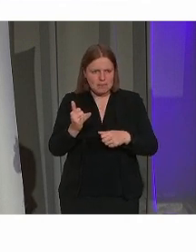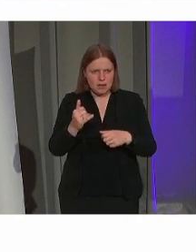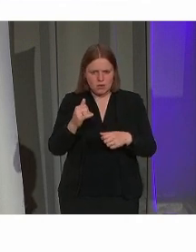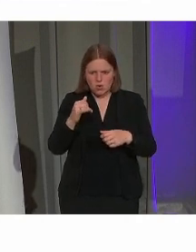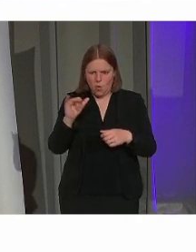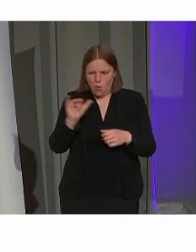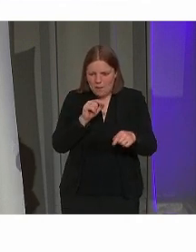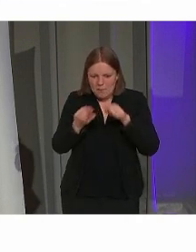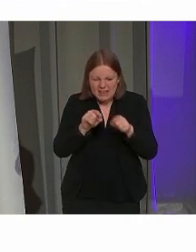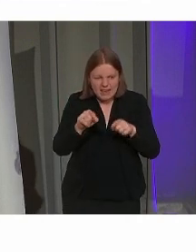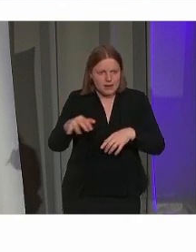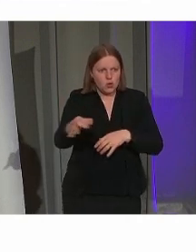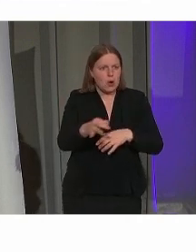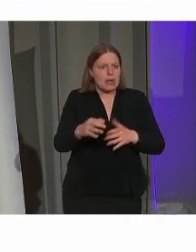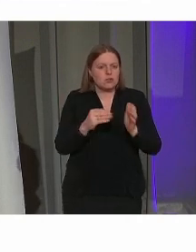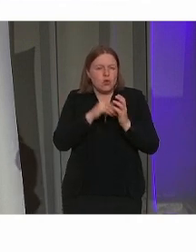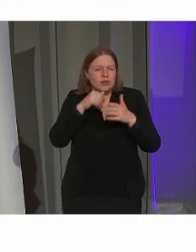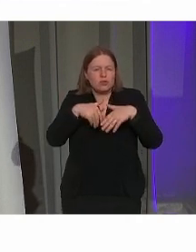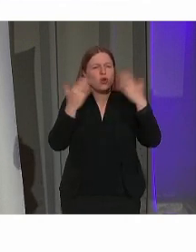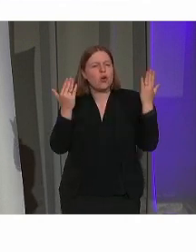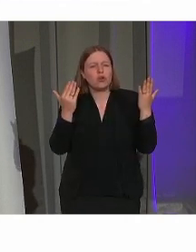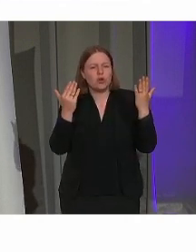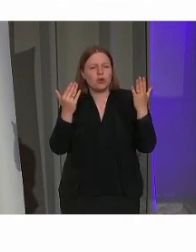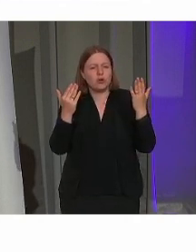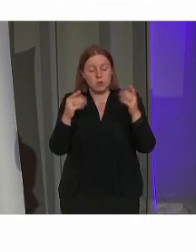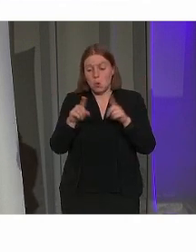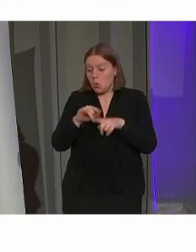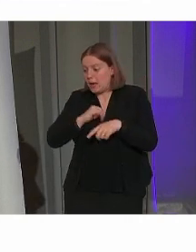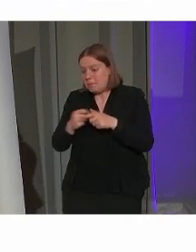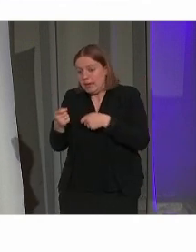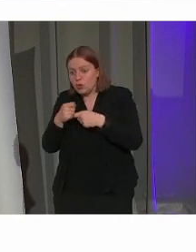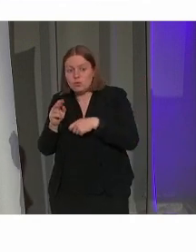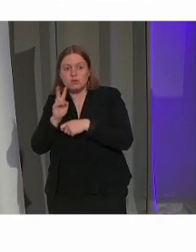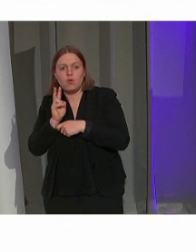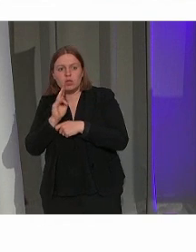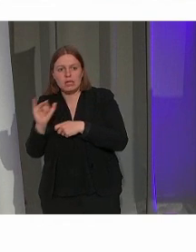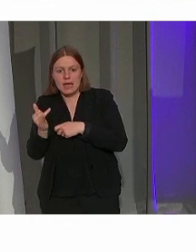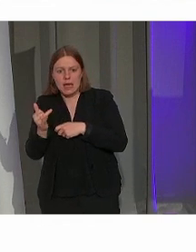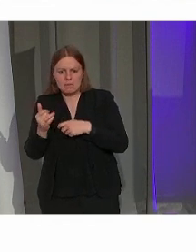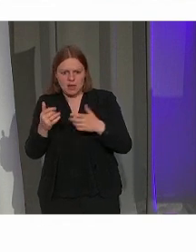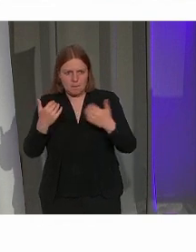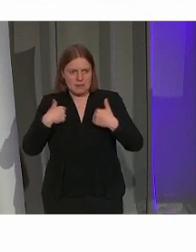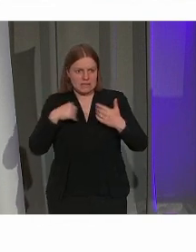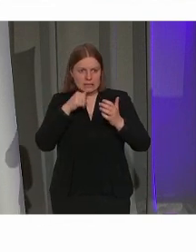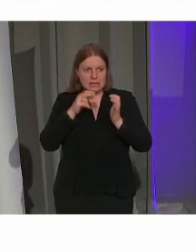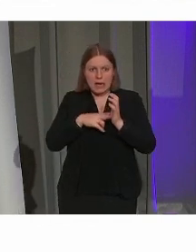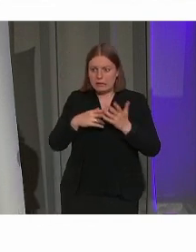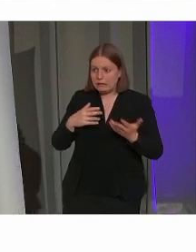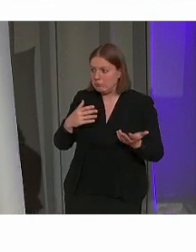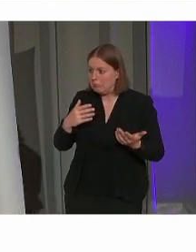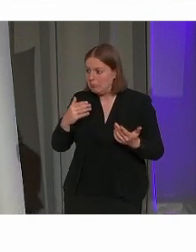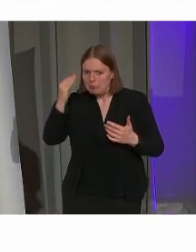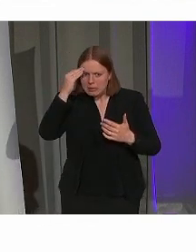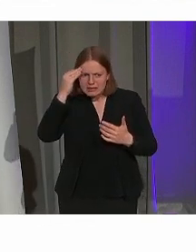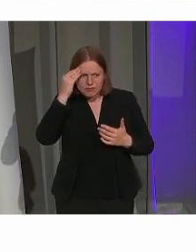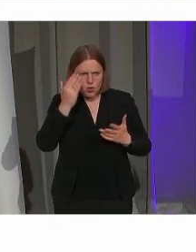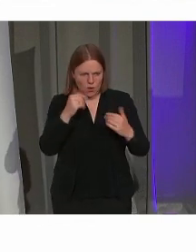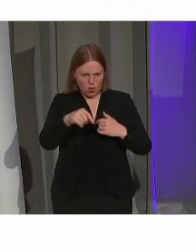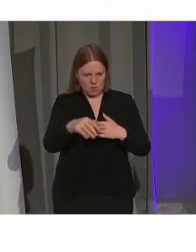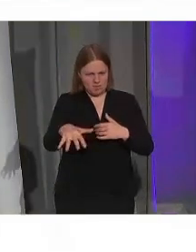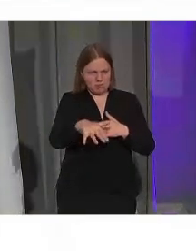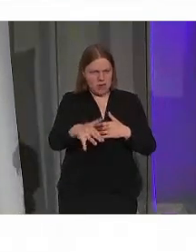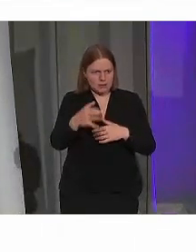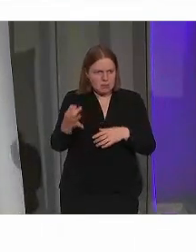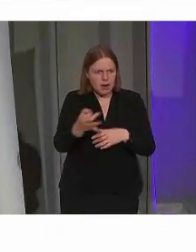locatie, je geeft wel een zekere economisch rendement, maar eigenlijk ervaar de mensen niet per se waarom is die plek nu